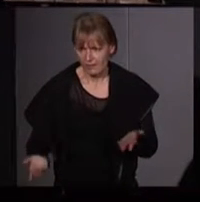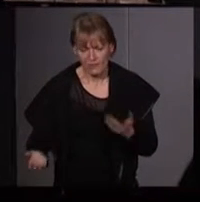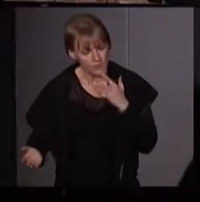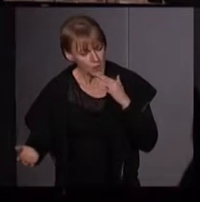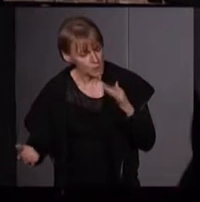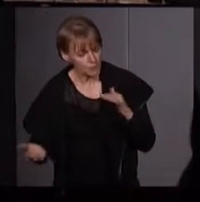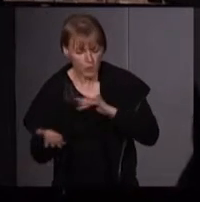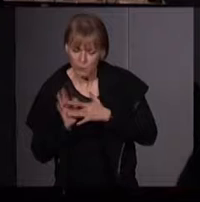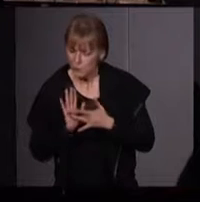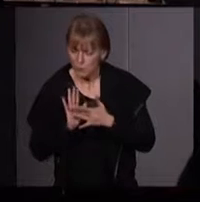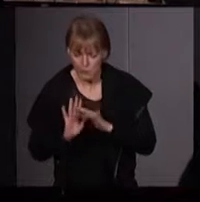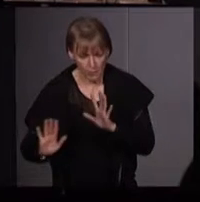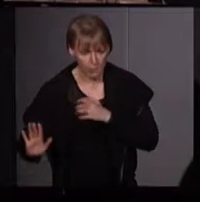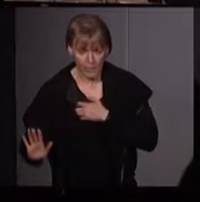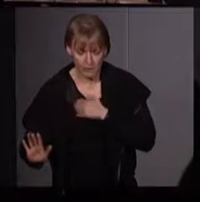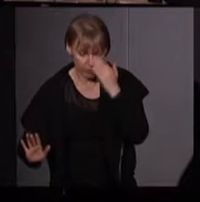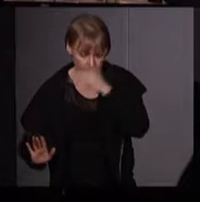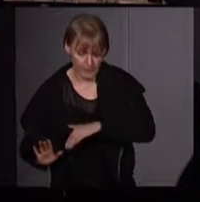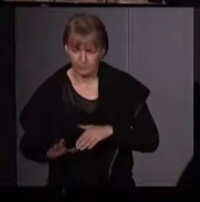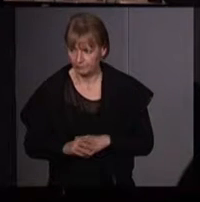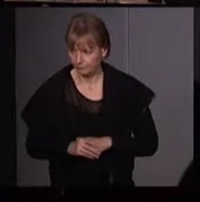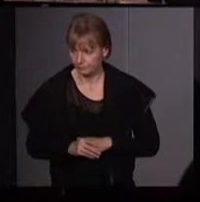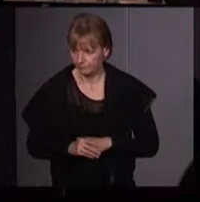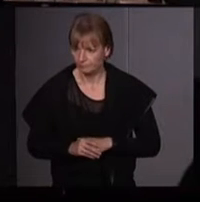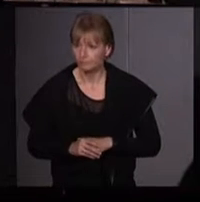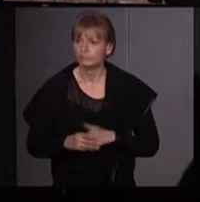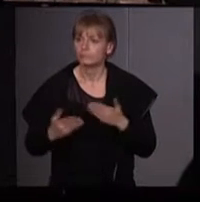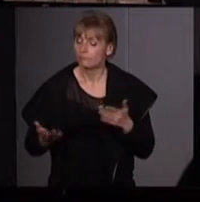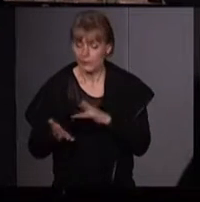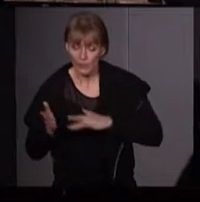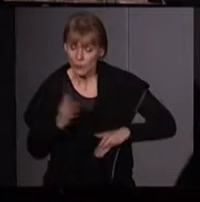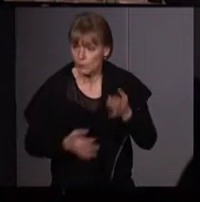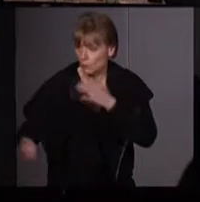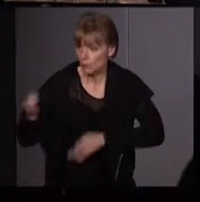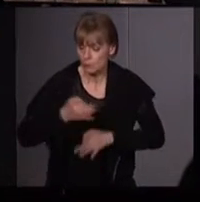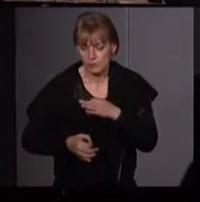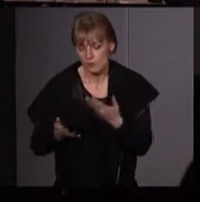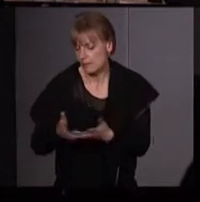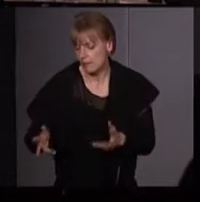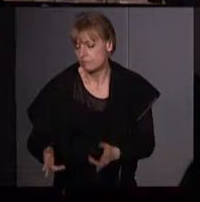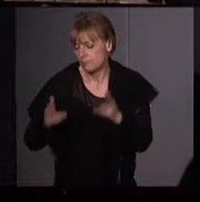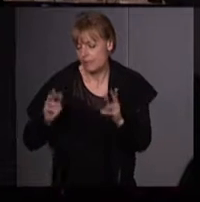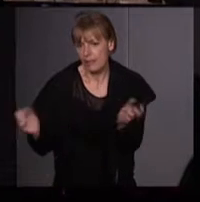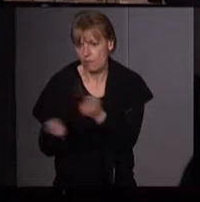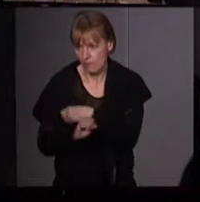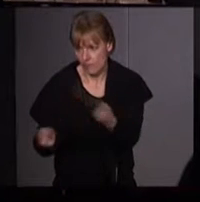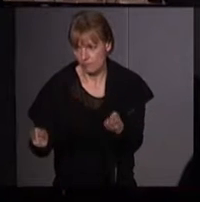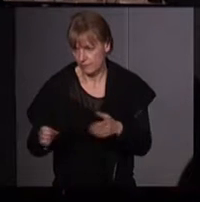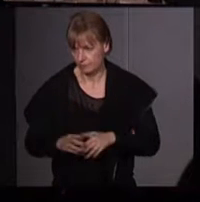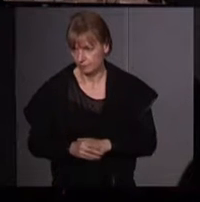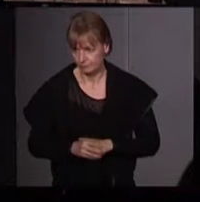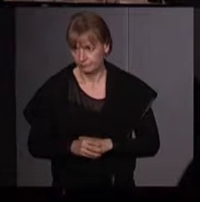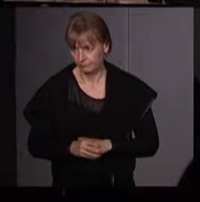tous les actes de la performance. Et toutes disent que ça a été un moment exceptionnel pour tous